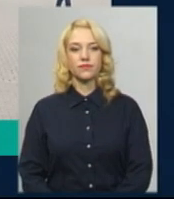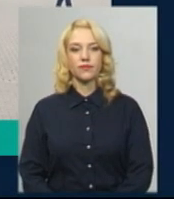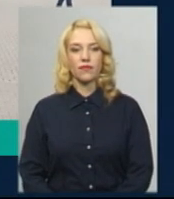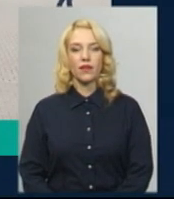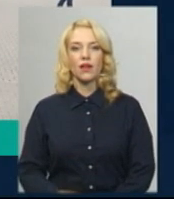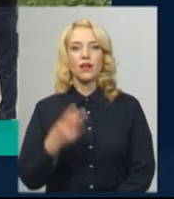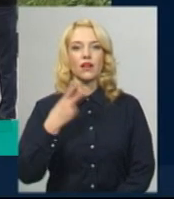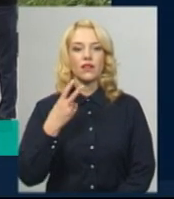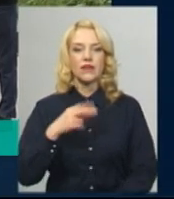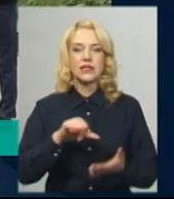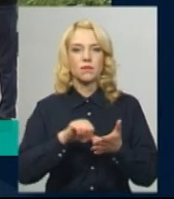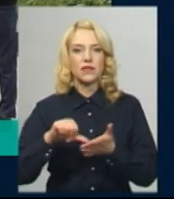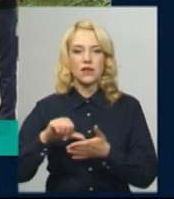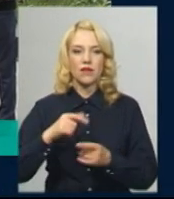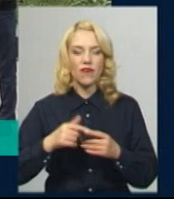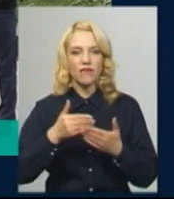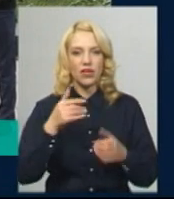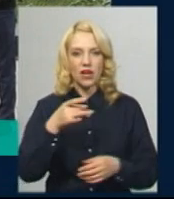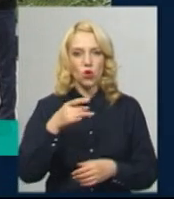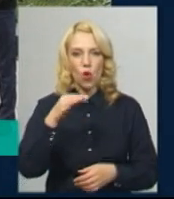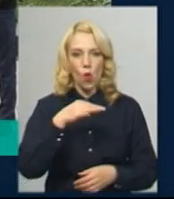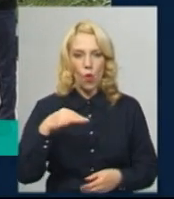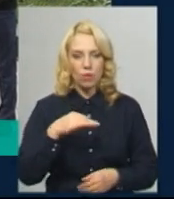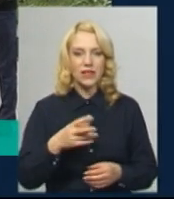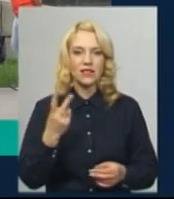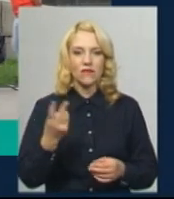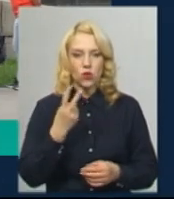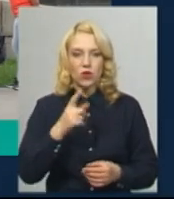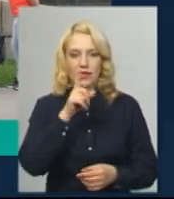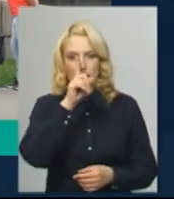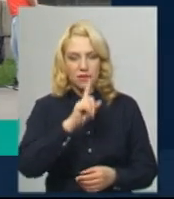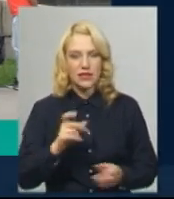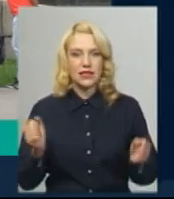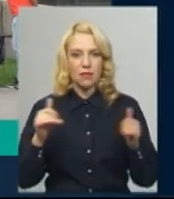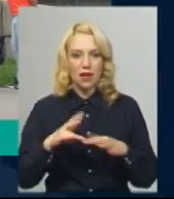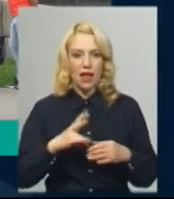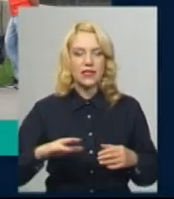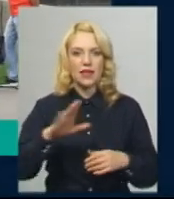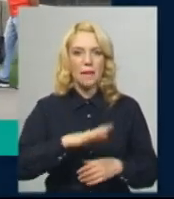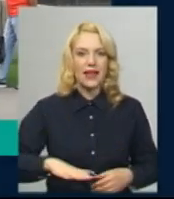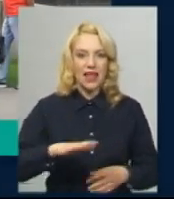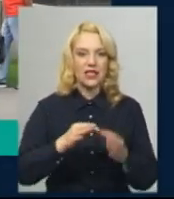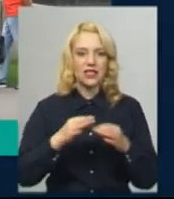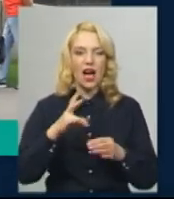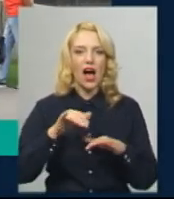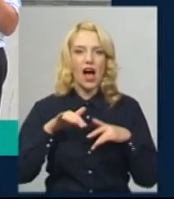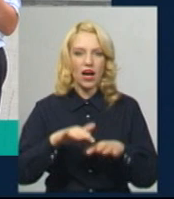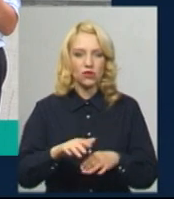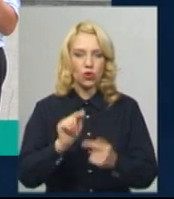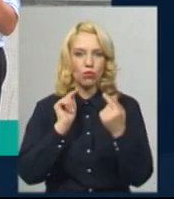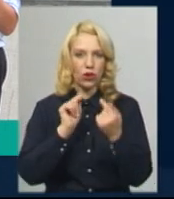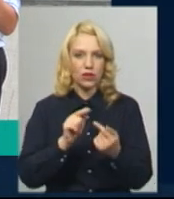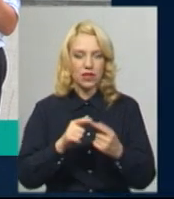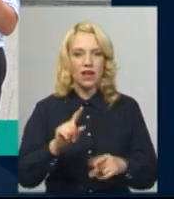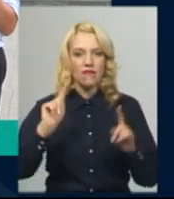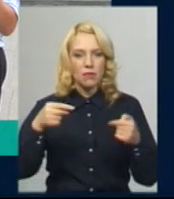20 представників трьох районів області вдруге за місяць зібралися біля будинку рад на Майдані Незалежності Хмельницькому на акцію протесту. Вони вимагали